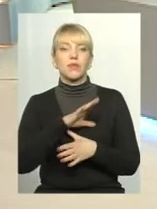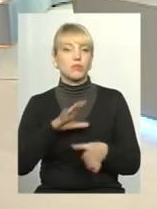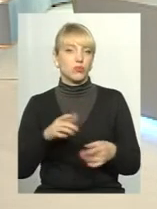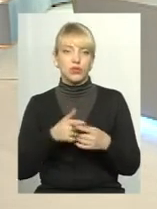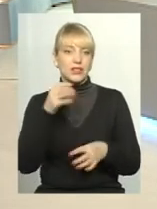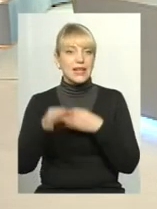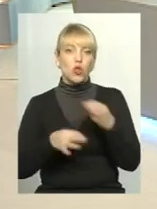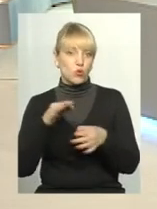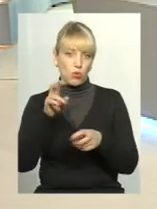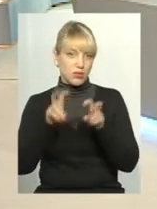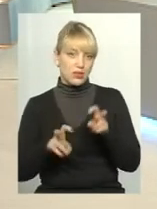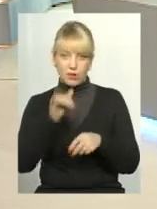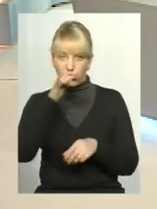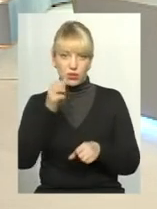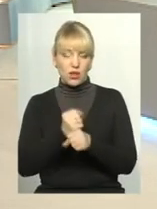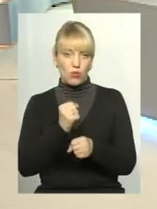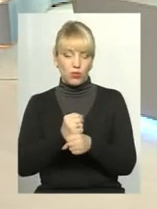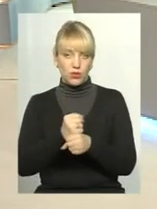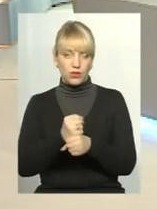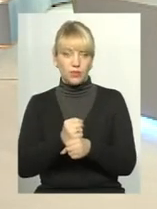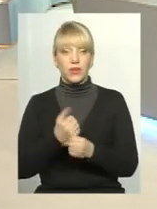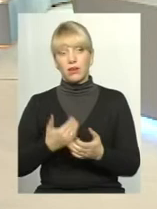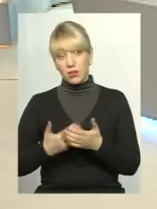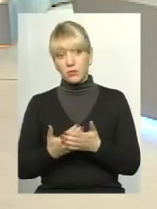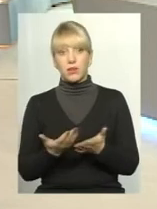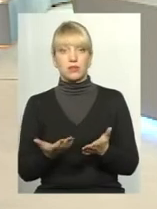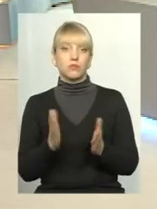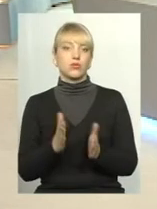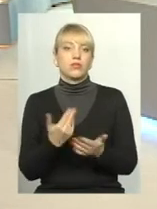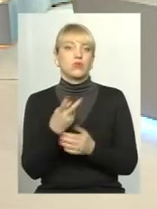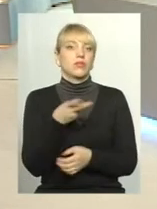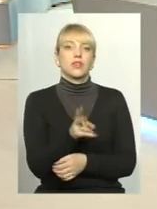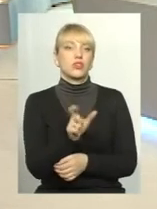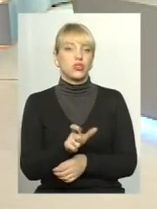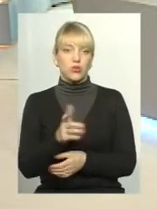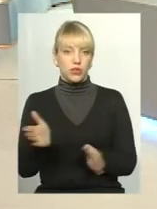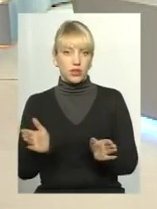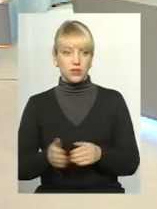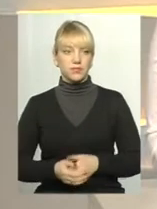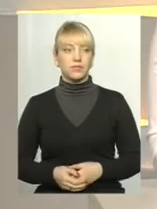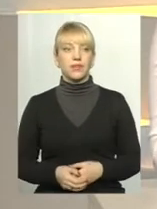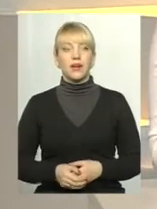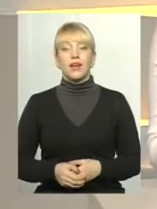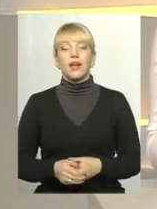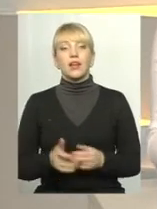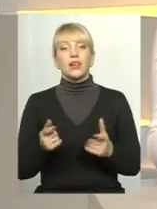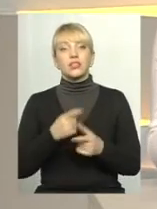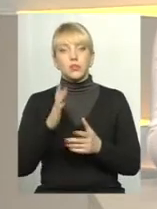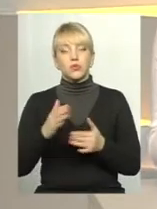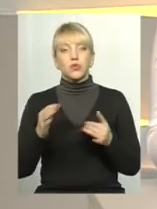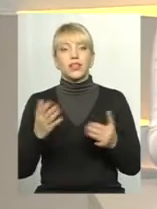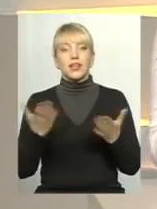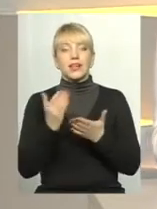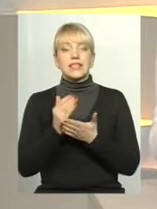лікар ж не може бути на роботі. Це десь буде до 2 тисяч, я так думаю. Ще цікаво таке питання. Чи буде якась система